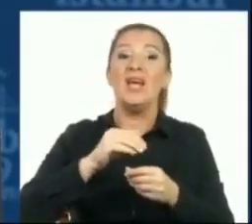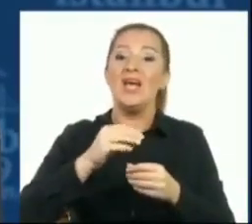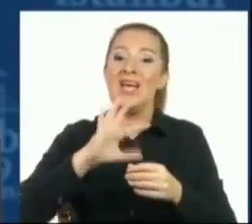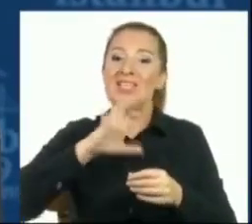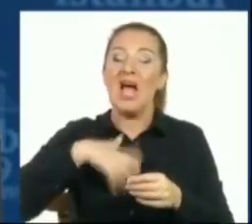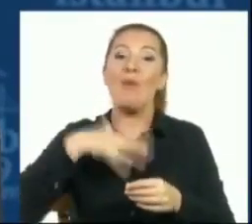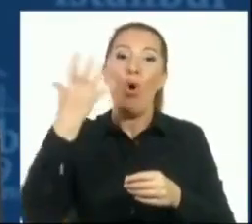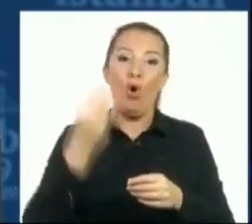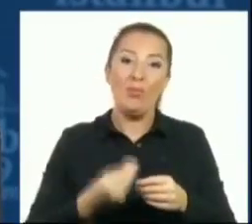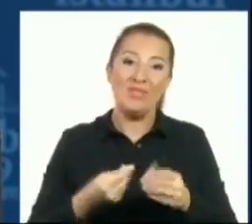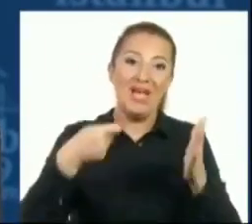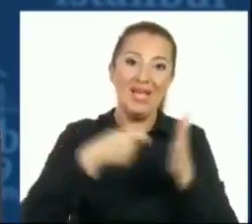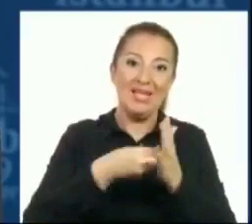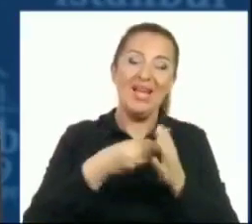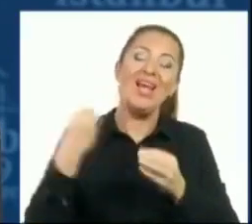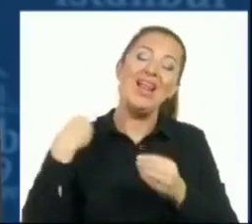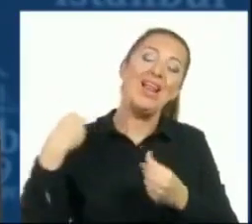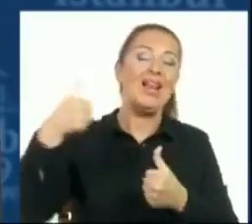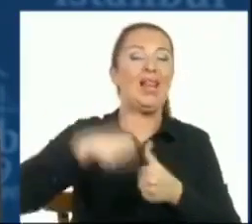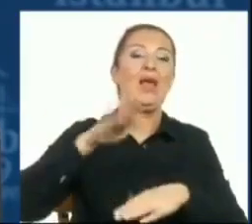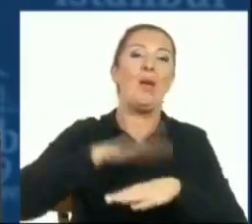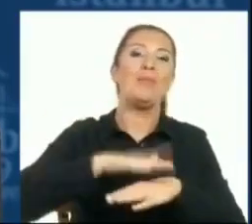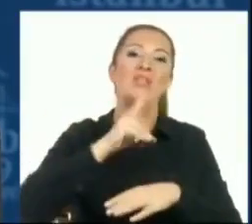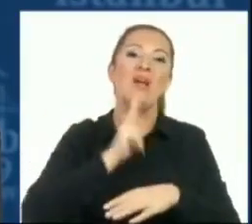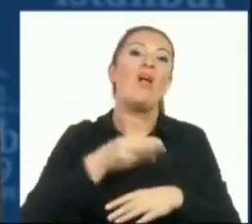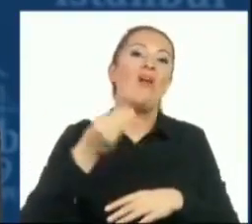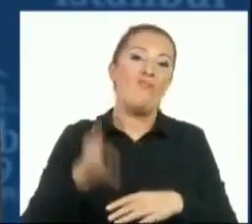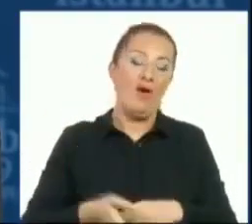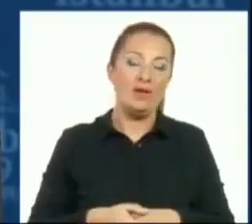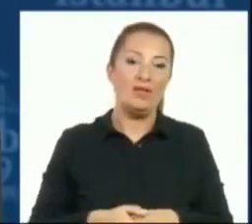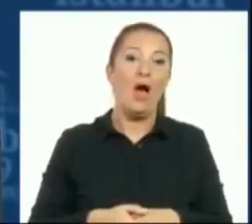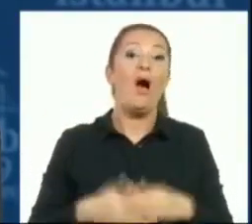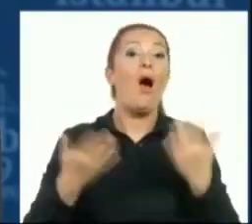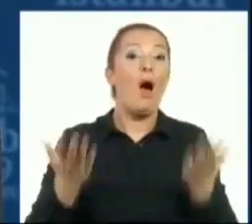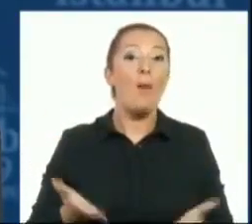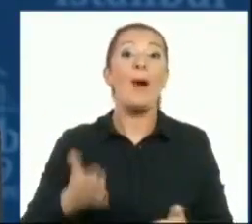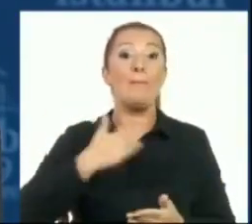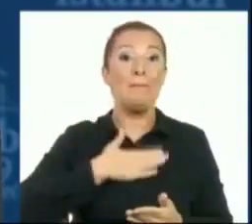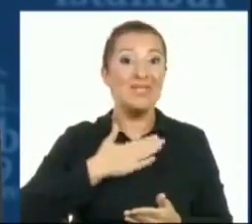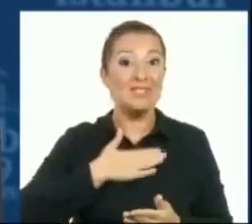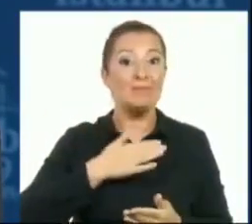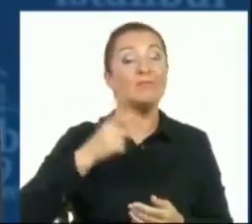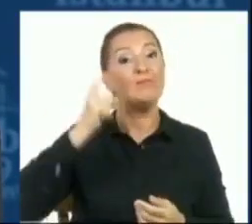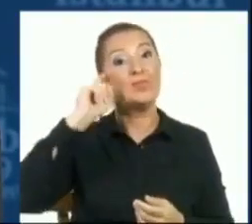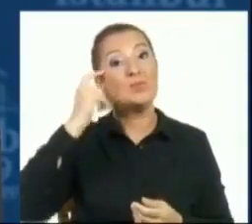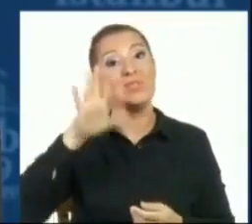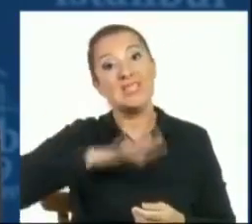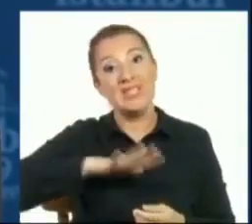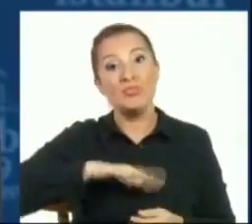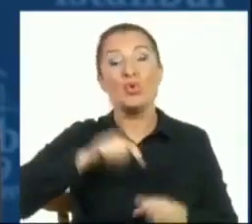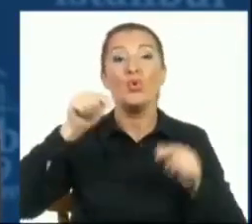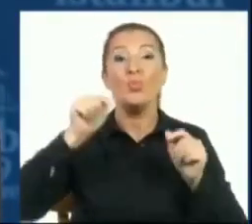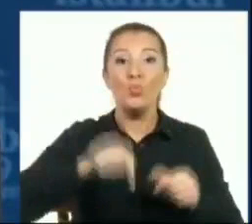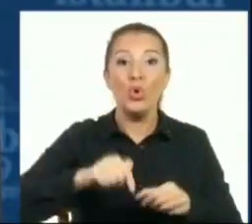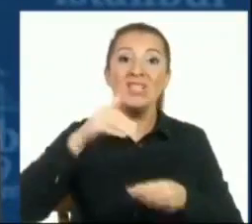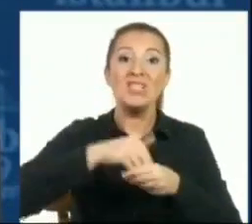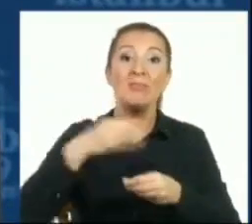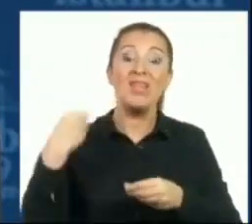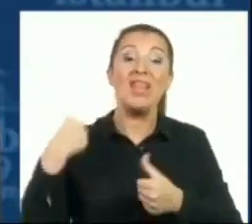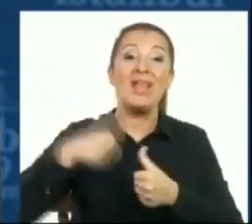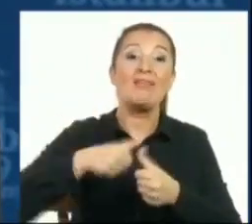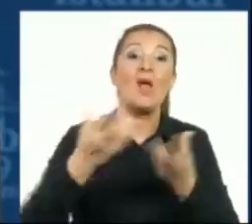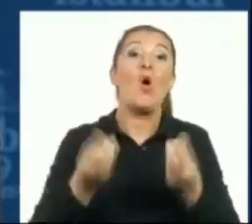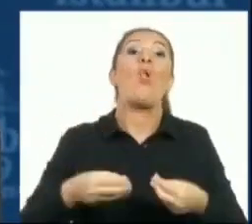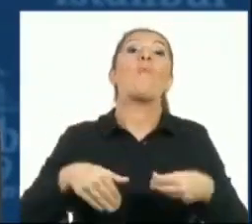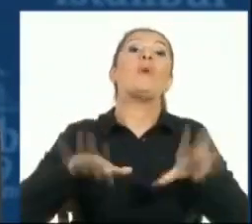sıfatıyla yenilenmesine karar verdi İsmail Bey. Ama bizim tercihimiz bu seçimin yenilenmemesiydi.